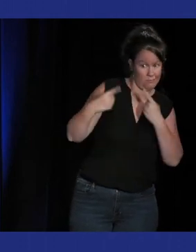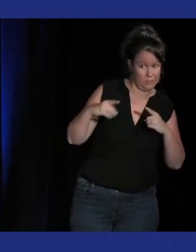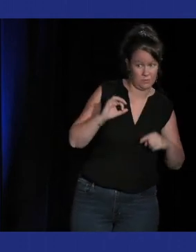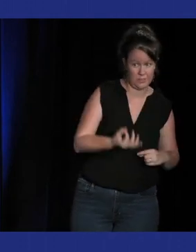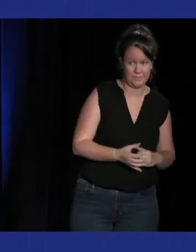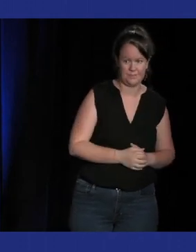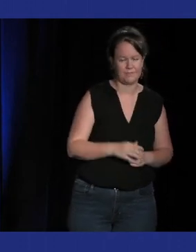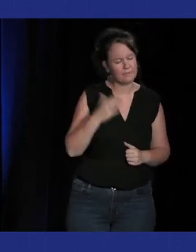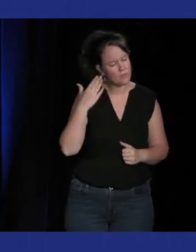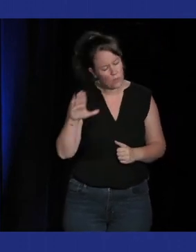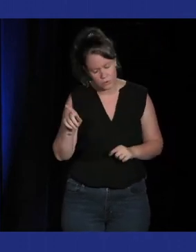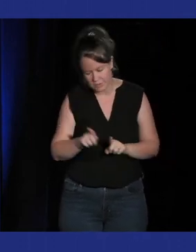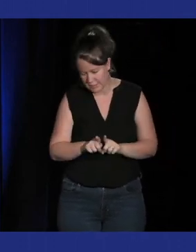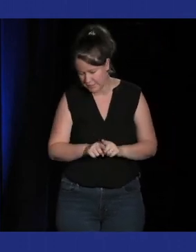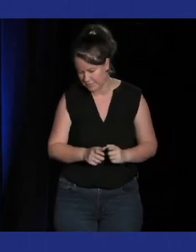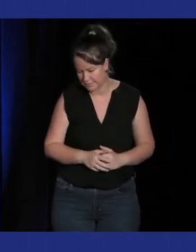comment ça s'appelle